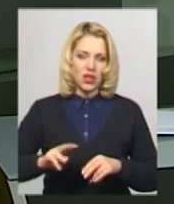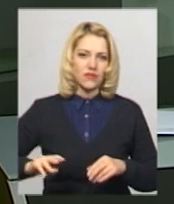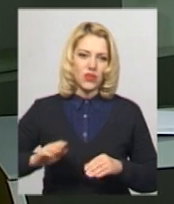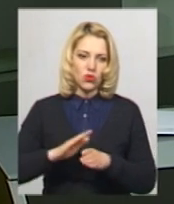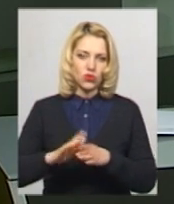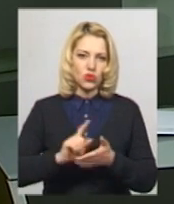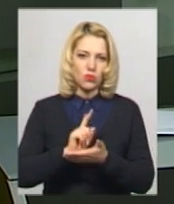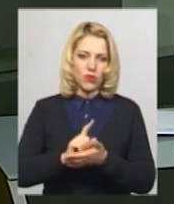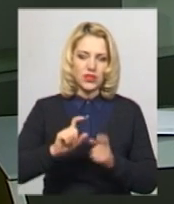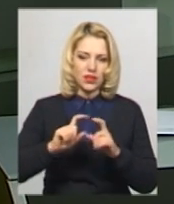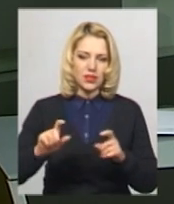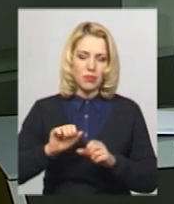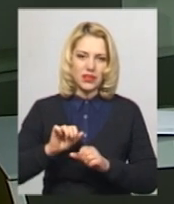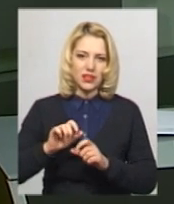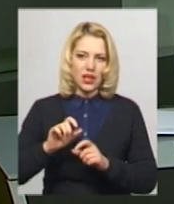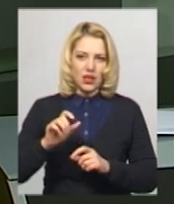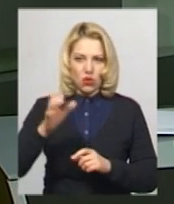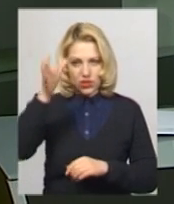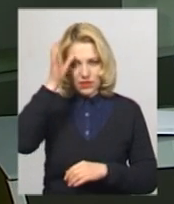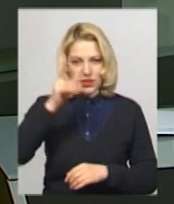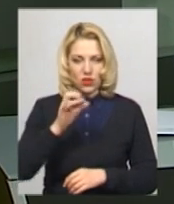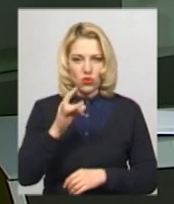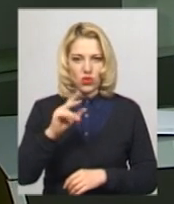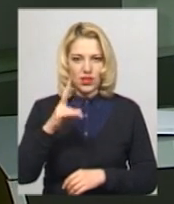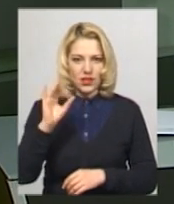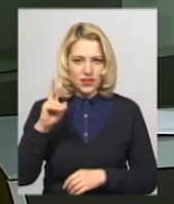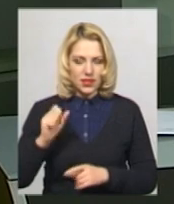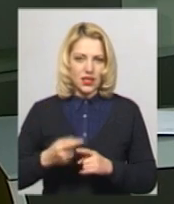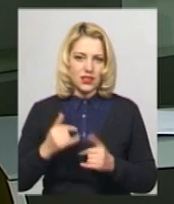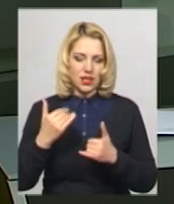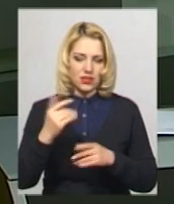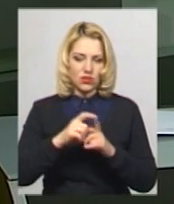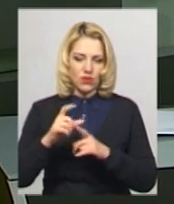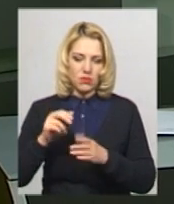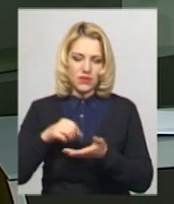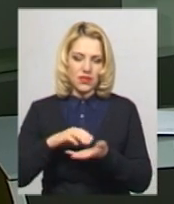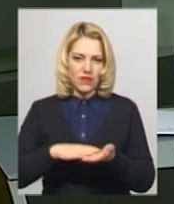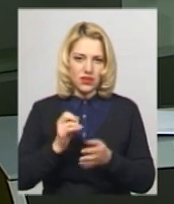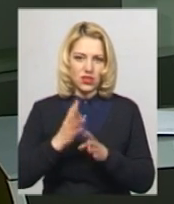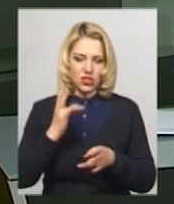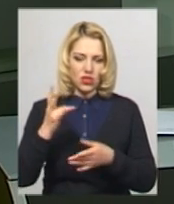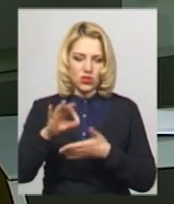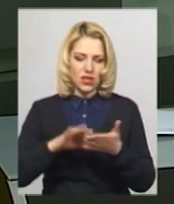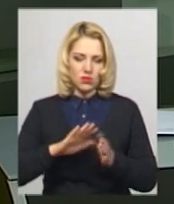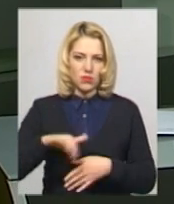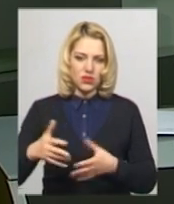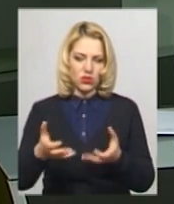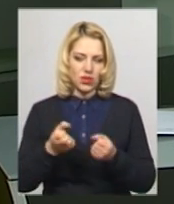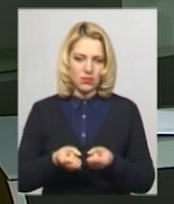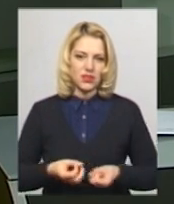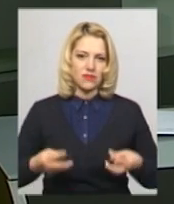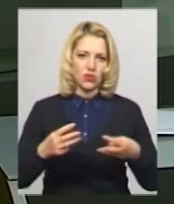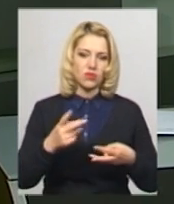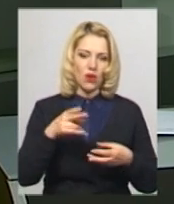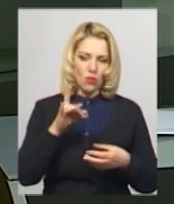Департаменту освіти та науки міста Людмила Корнієцька. За її словами, ставати на чергу потрібно одразу після отримання свідоцтва про народження